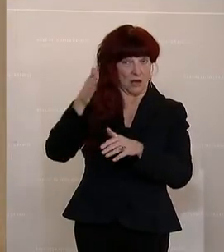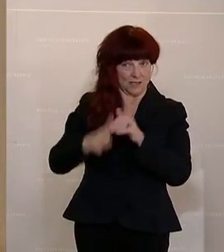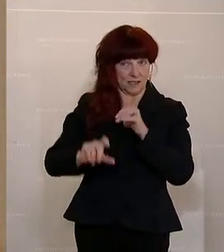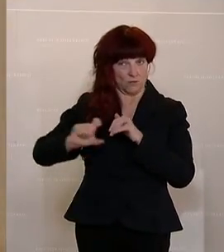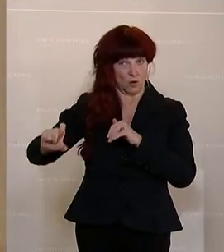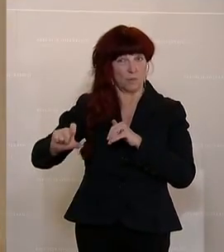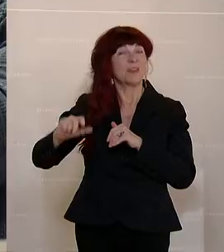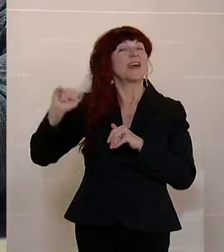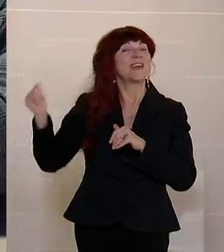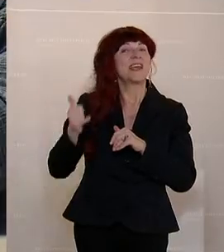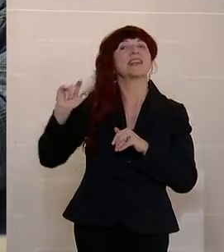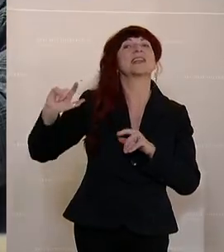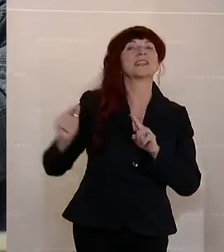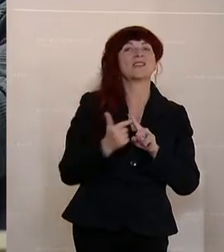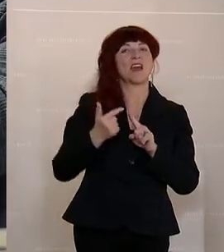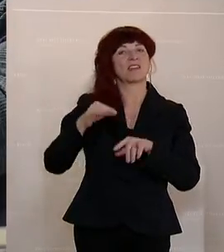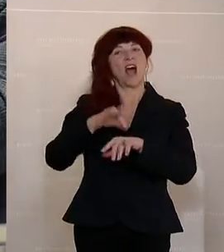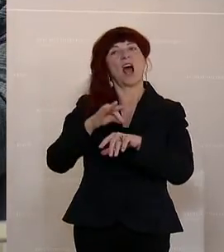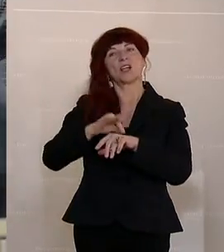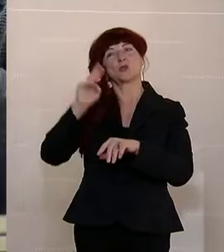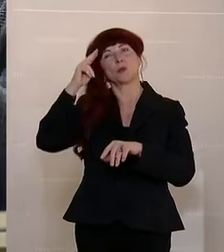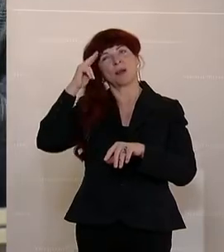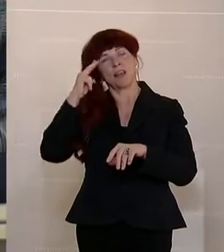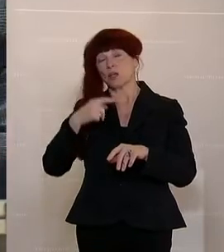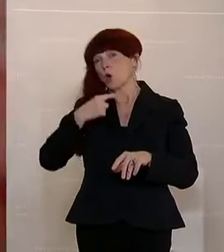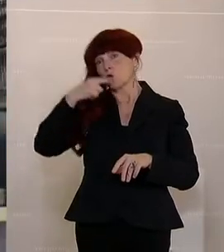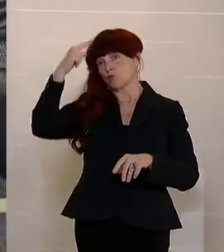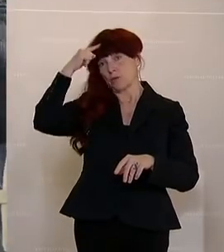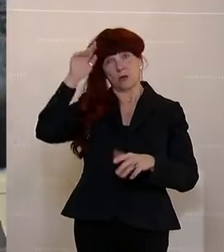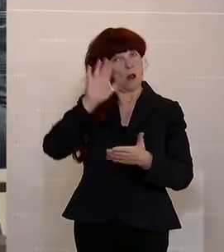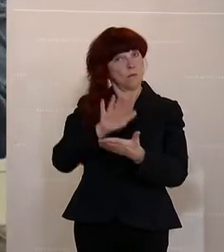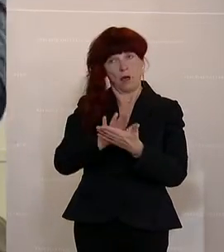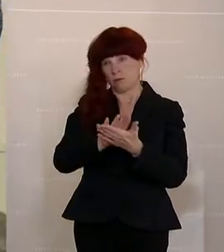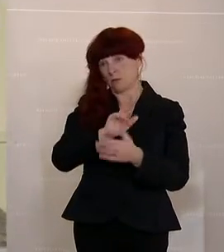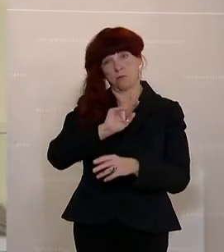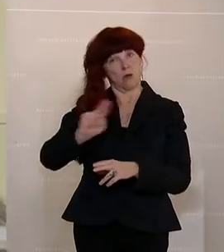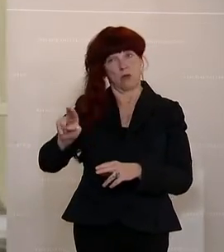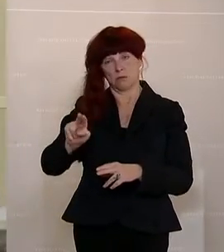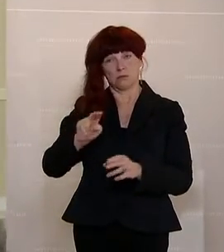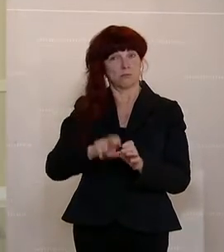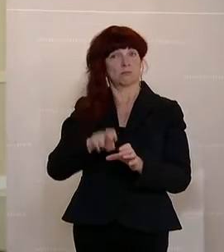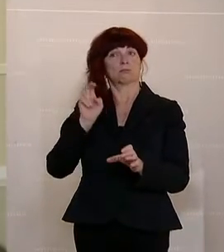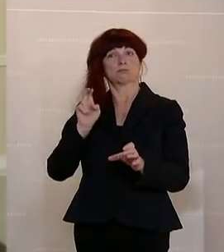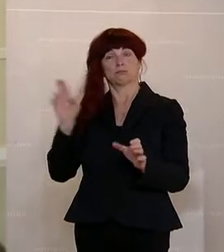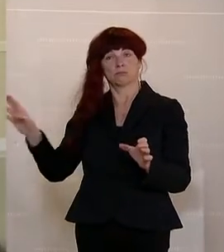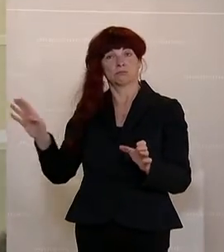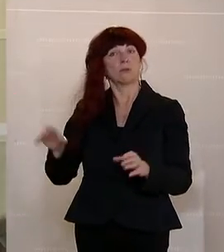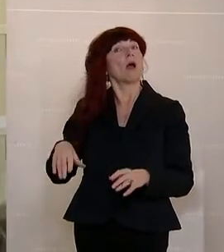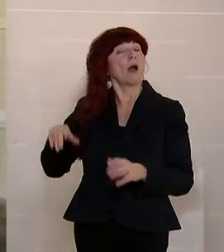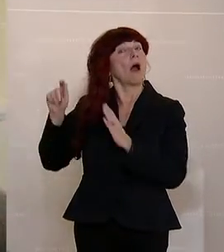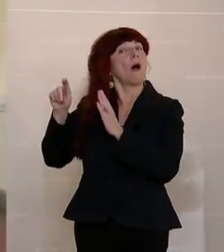Arzt nach einer Umfrage denkt, auch dem Spital den Rücken zu kehren. Weil Wahlärzte sind ja nach wie vor sehr